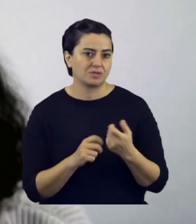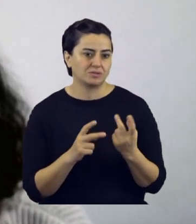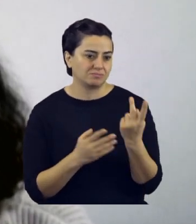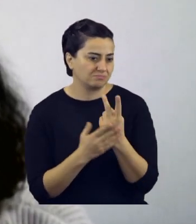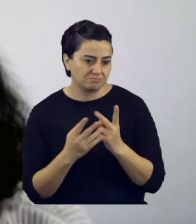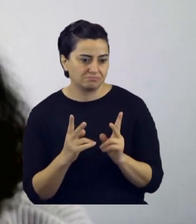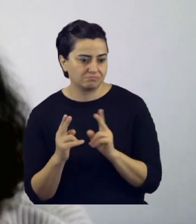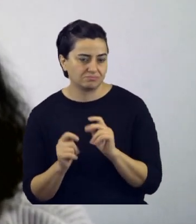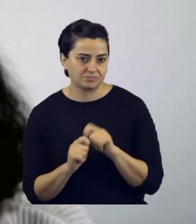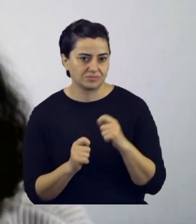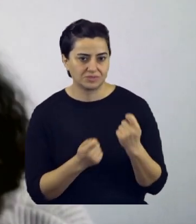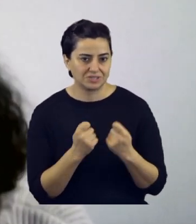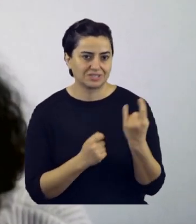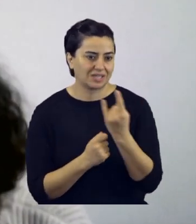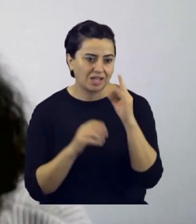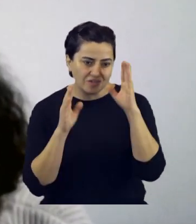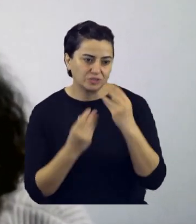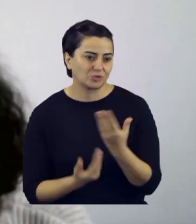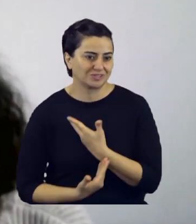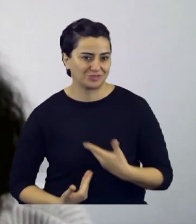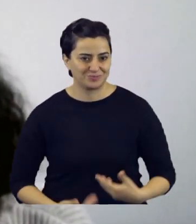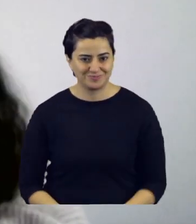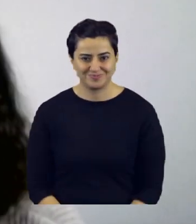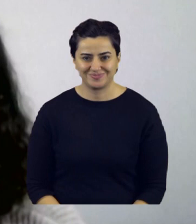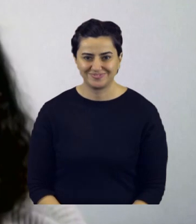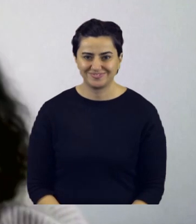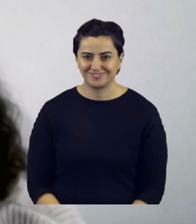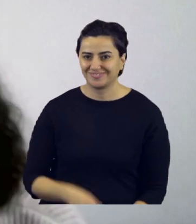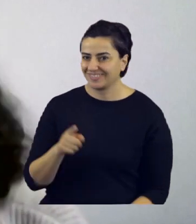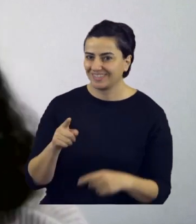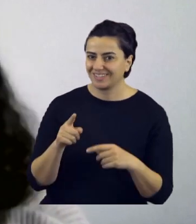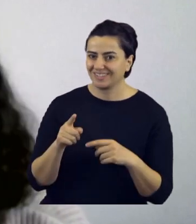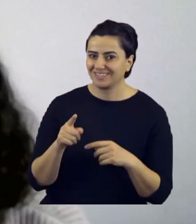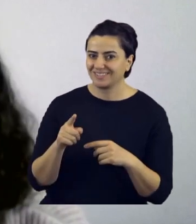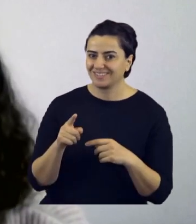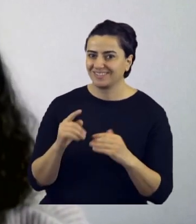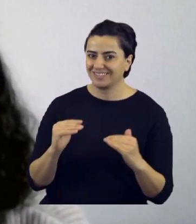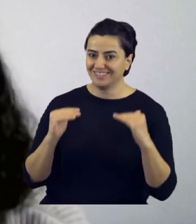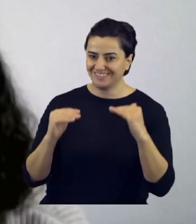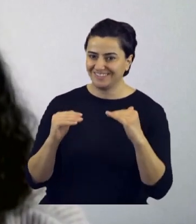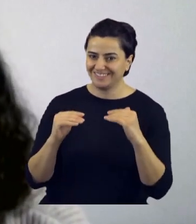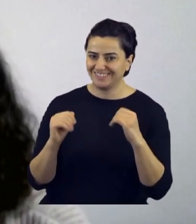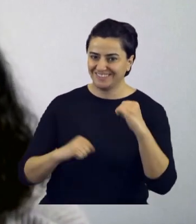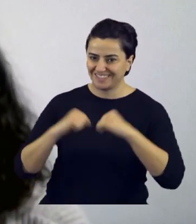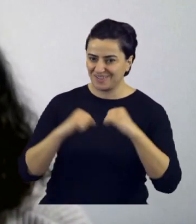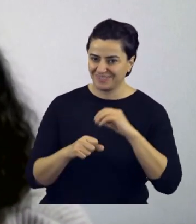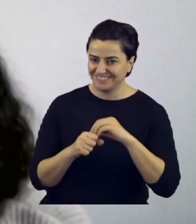Maker'ım ve seyahat etmeyi hayvanları da çok seviyorum. Enis rekabet çıtası yükseliyor.